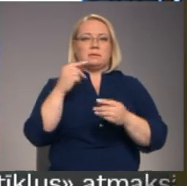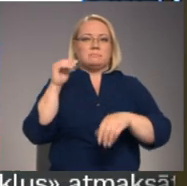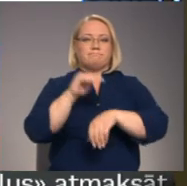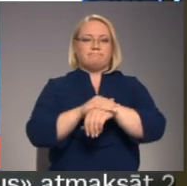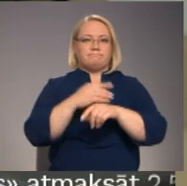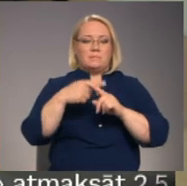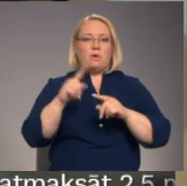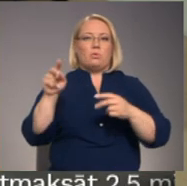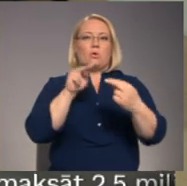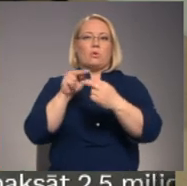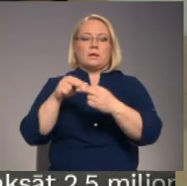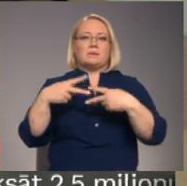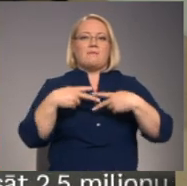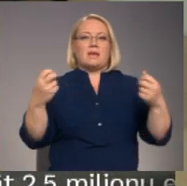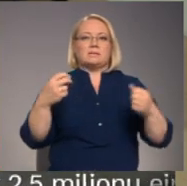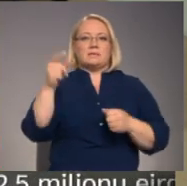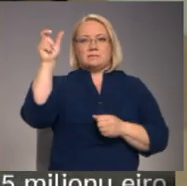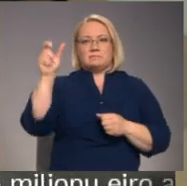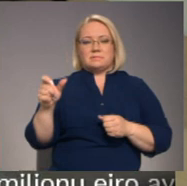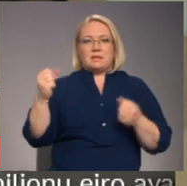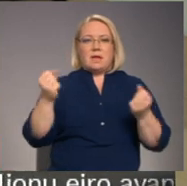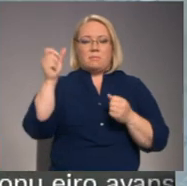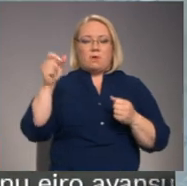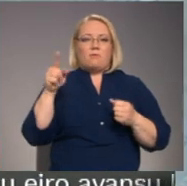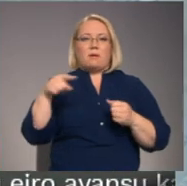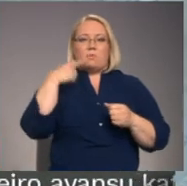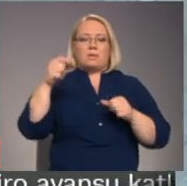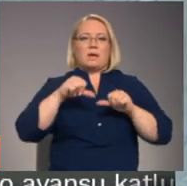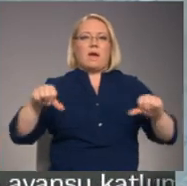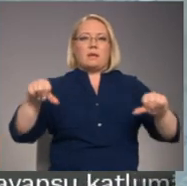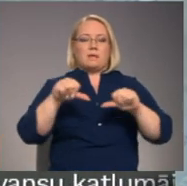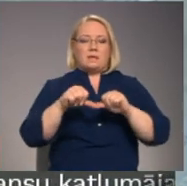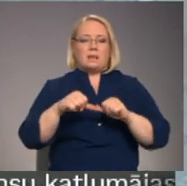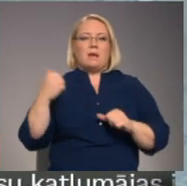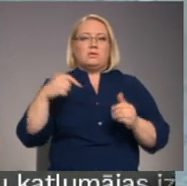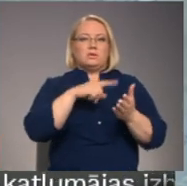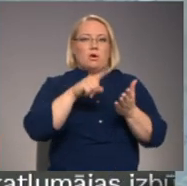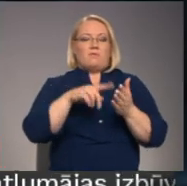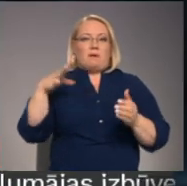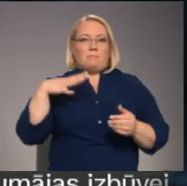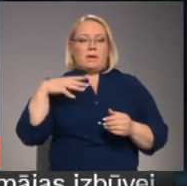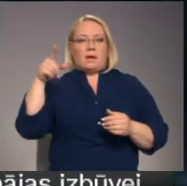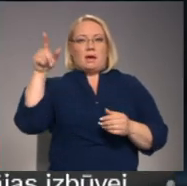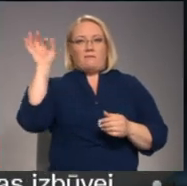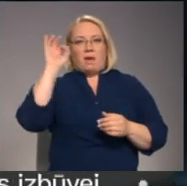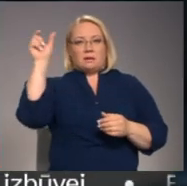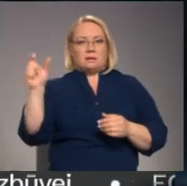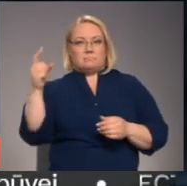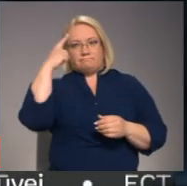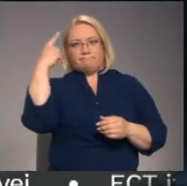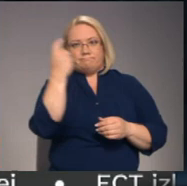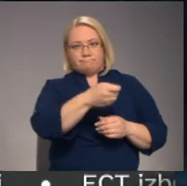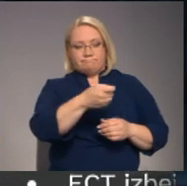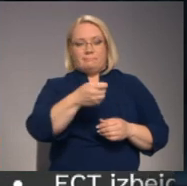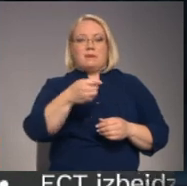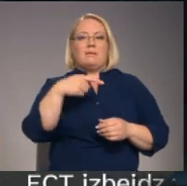darbinieku, tagad noteikta mājas karantīna. Viņš pats bija informējis viesnīcu, ka ir veicistās analīzes? Nē, viņš mums